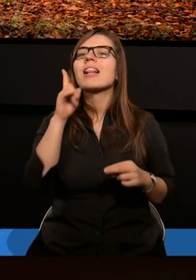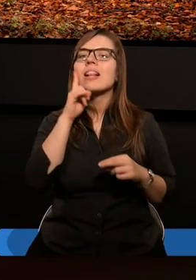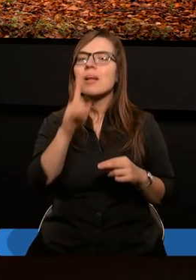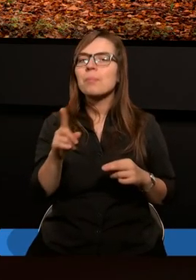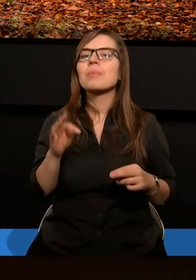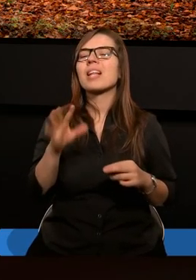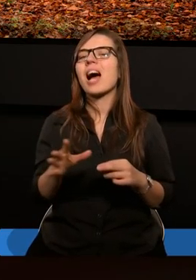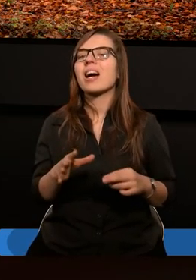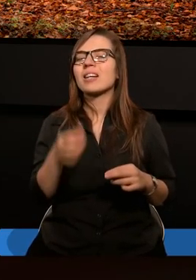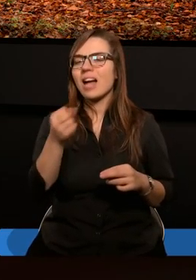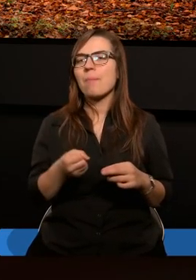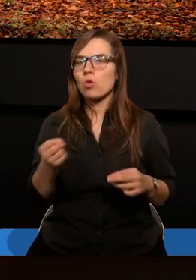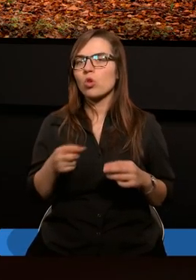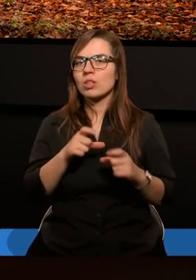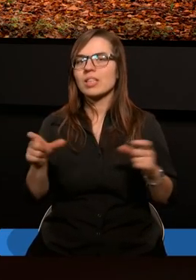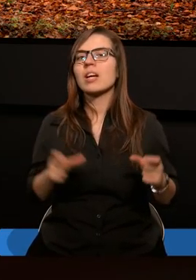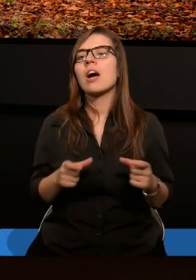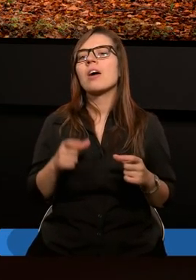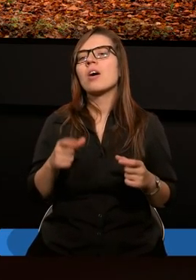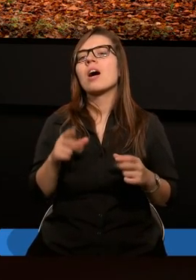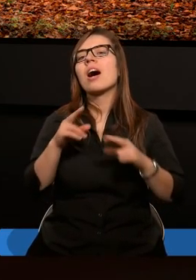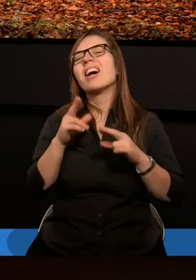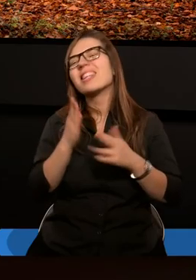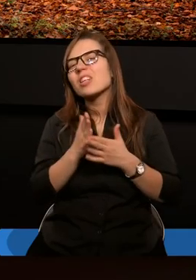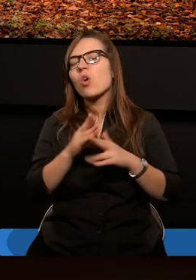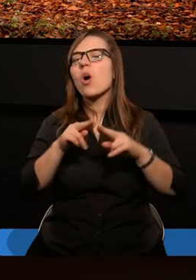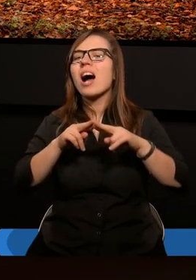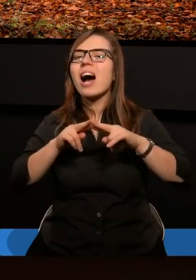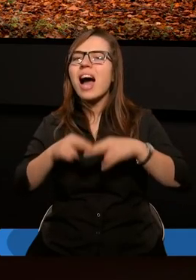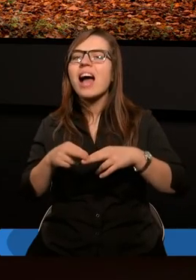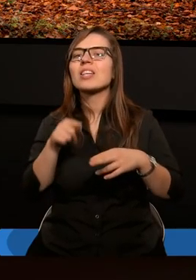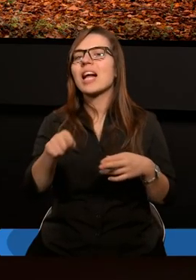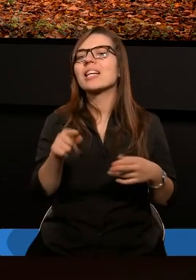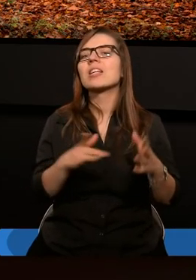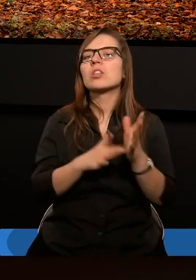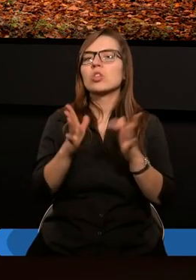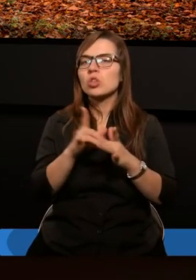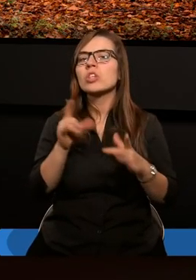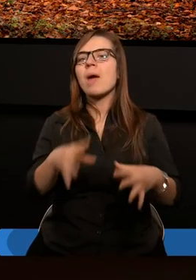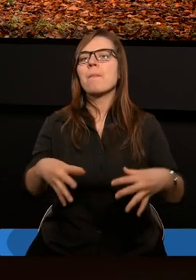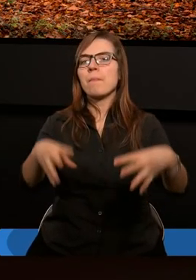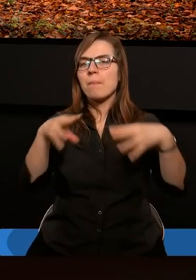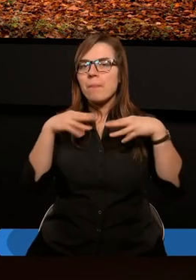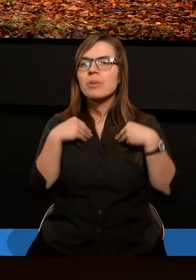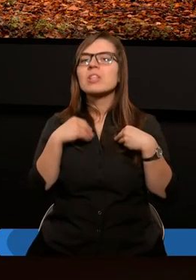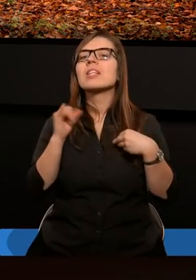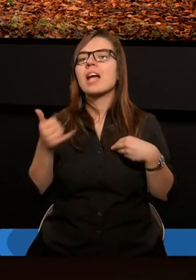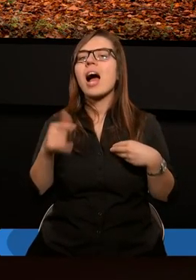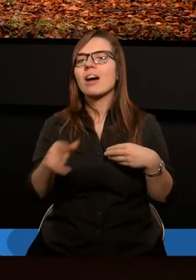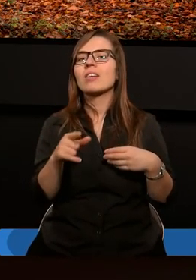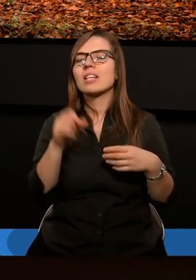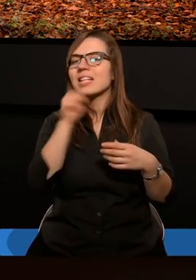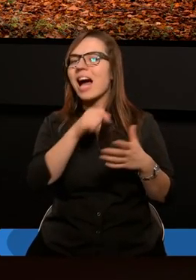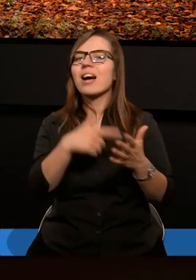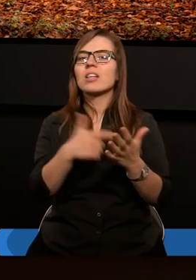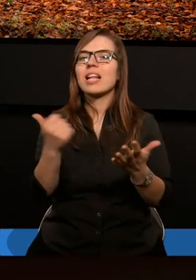naprawdę w czasach apostolskich faktycznie tylko resztka tych, którzy Chrystusa przyjęli, tak jak w czasach